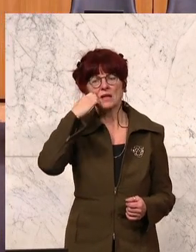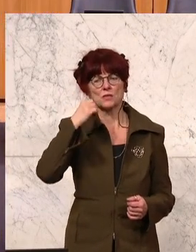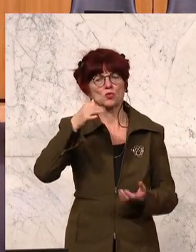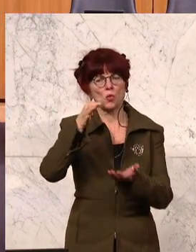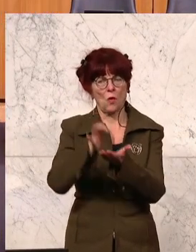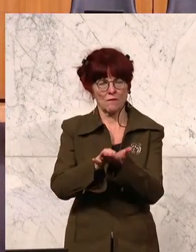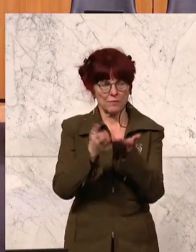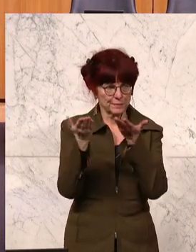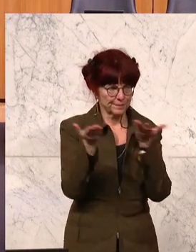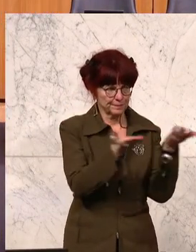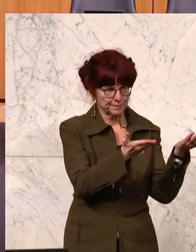der ÖVP war das.